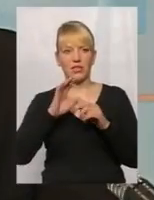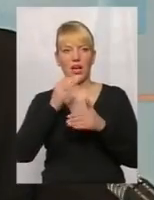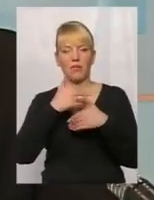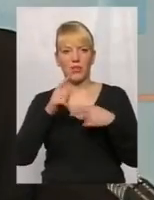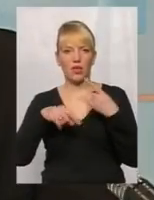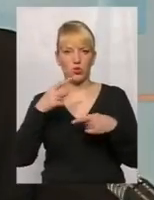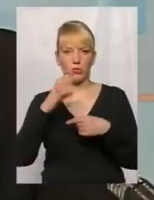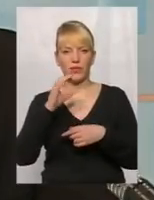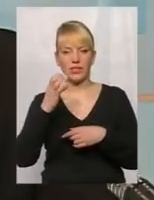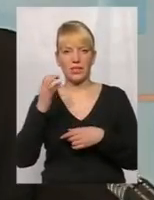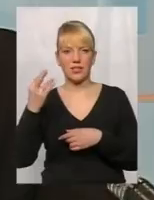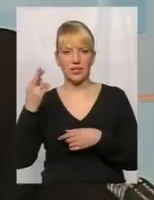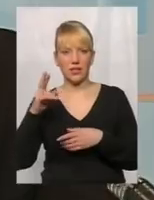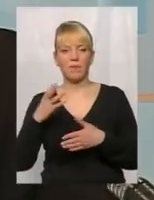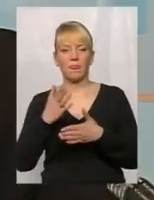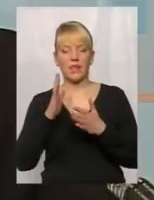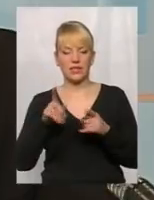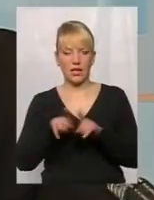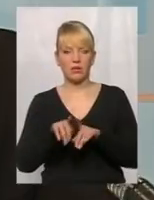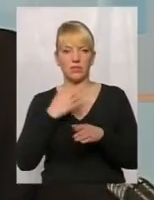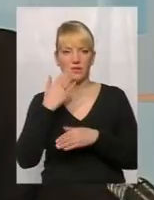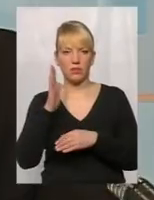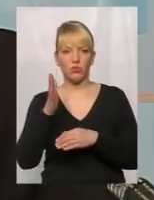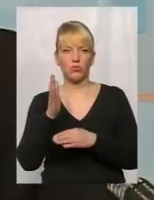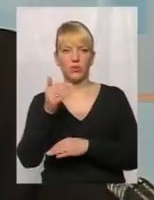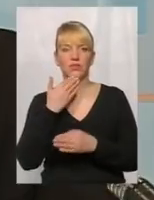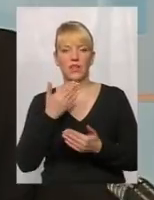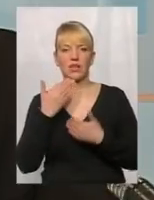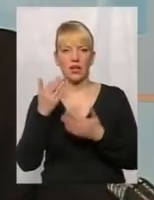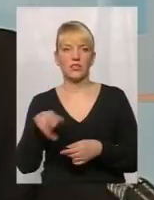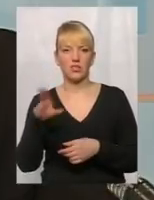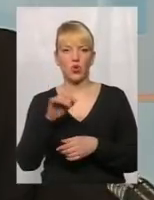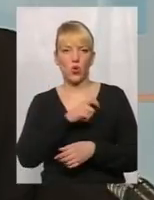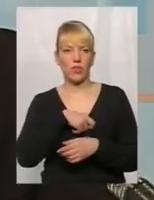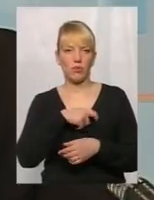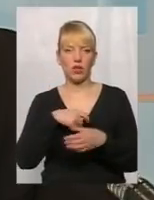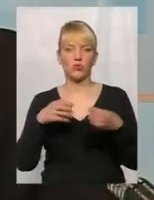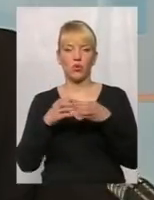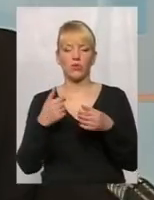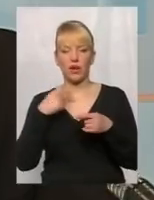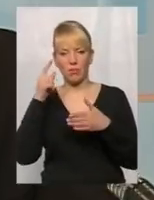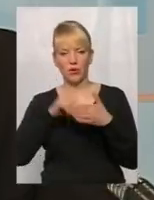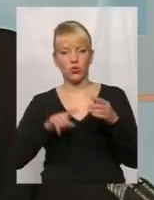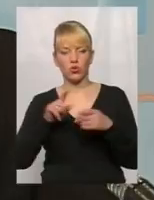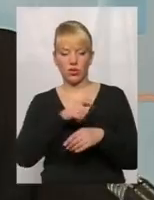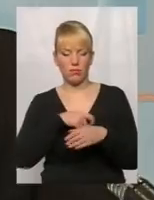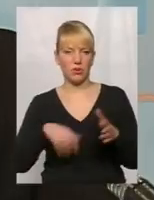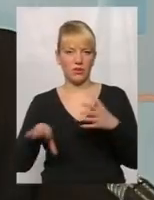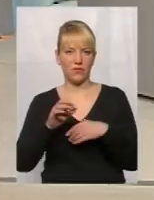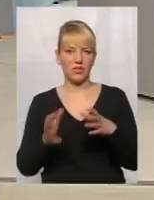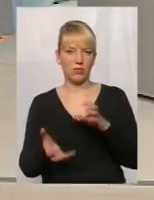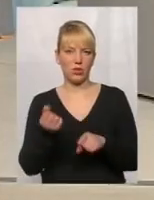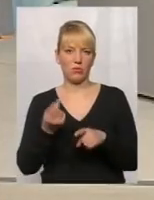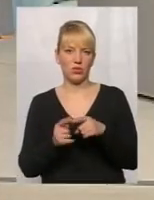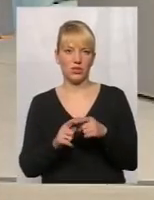на наступну сесію ми з таким зверненням будемо звертатися до депутатського корпусу. Я просто переконана, що депутати однозначно підтримують дане